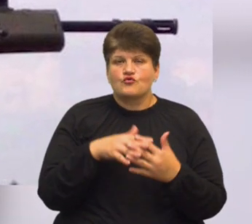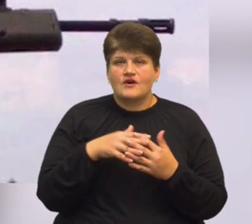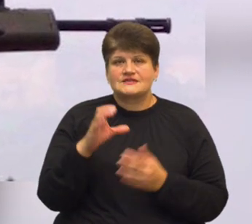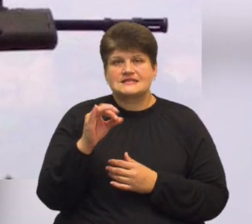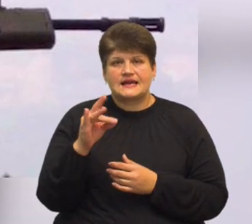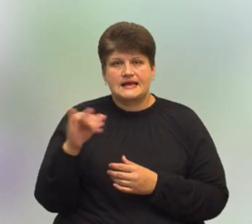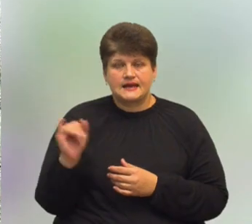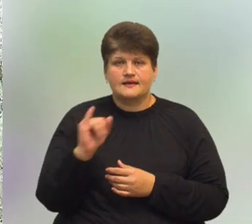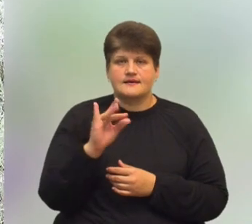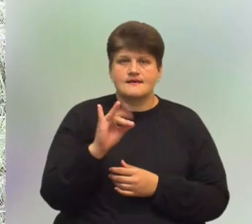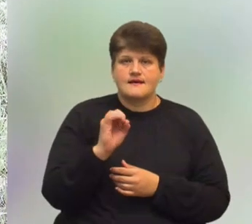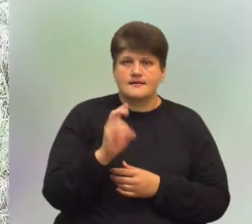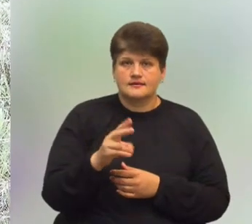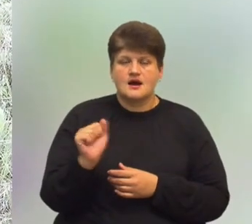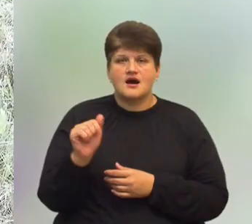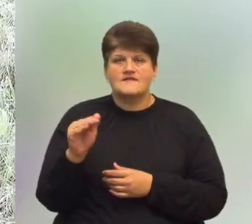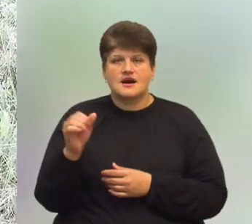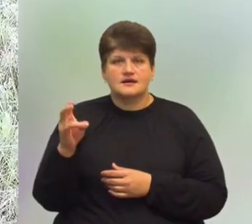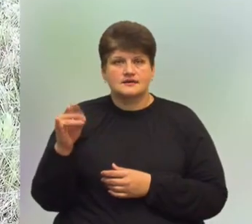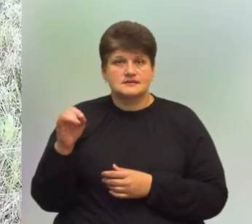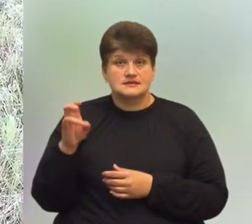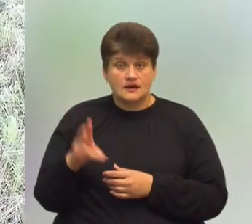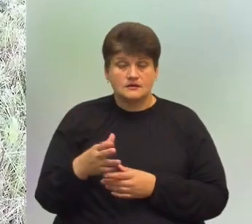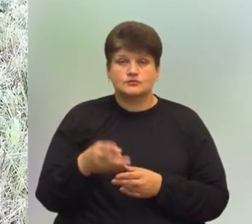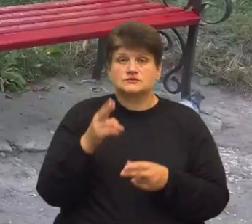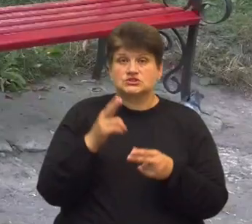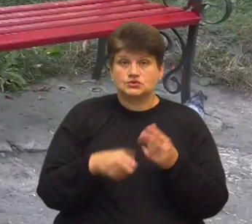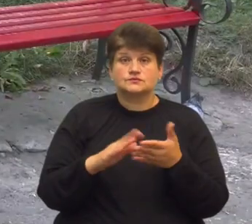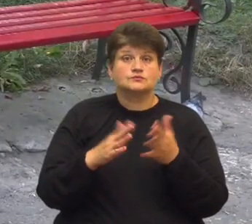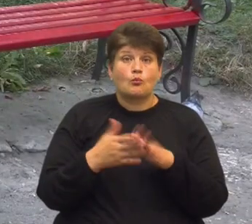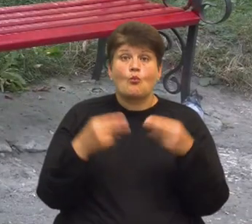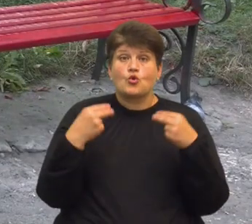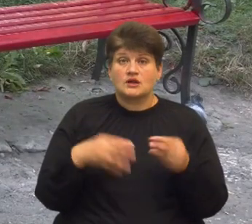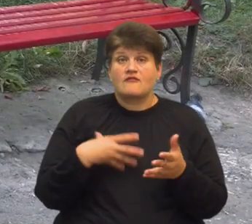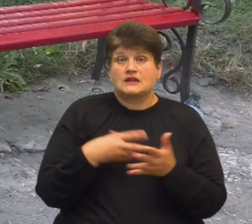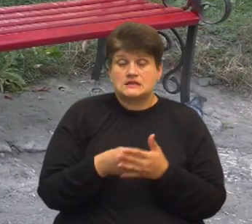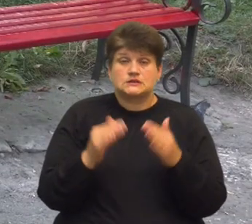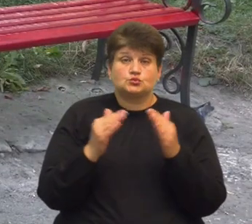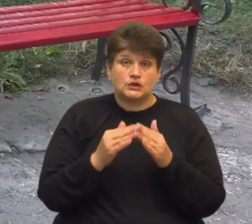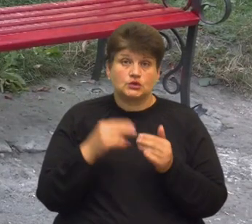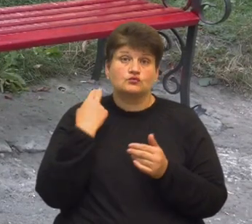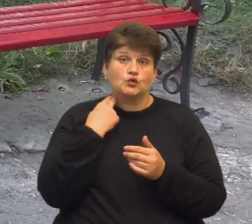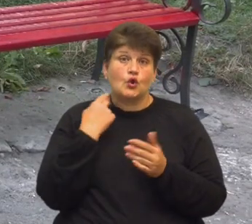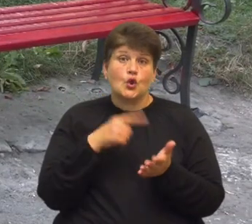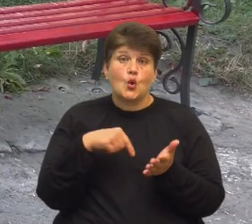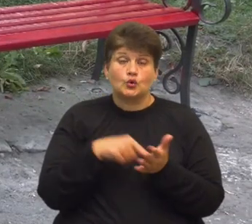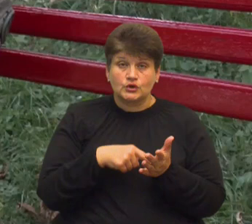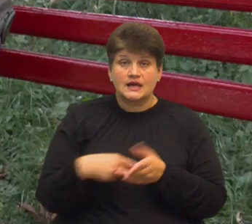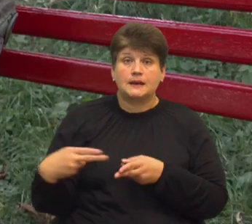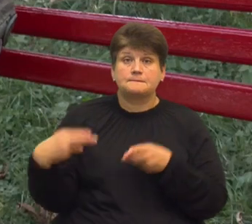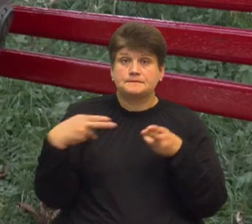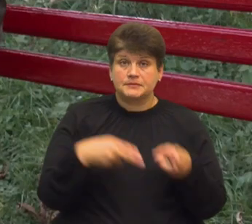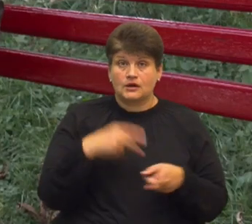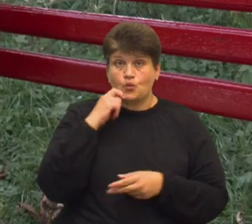Іраку та Аганістані. По завершенні контракту продав власний будинок у Лондоні та поїхав в Україну, розповідає чоловік.